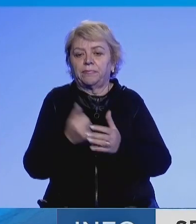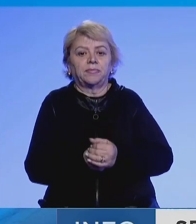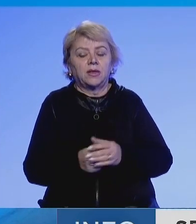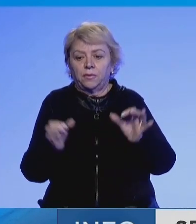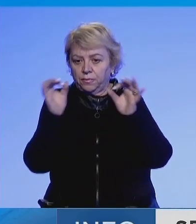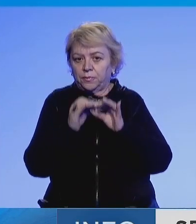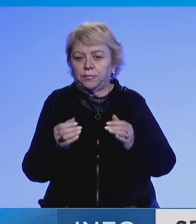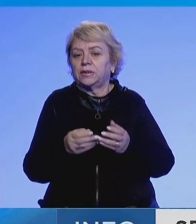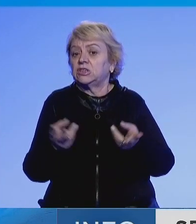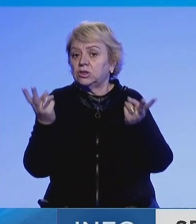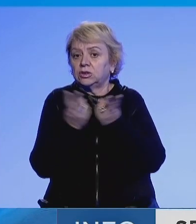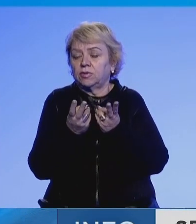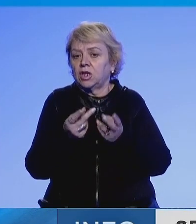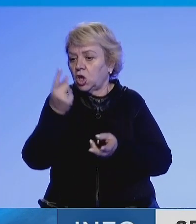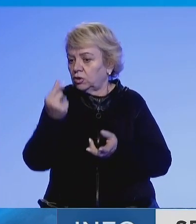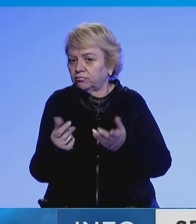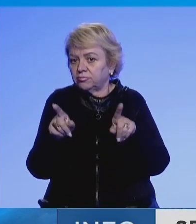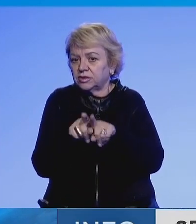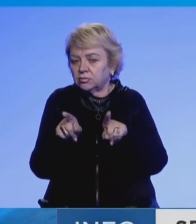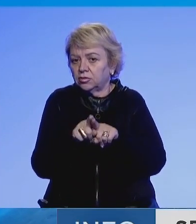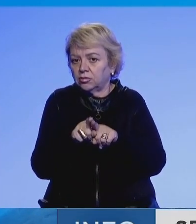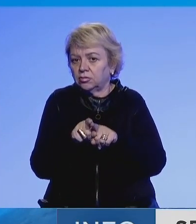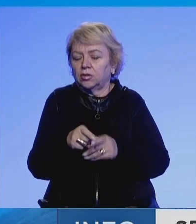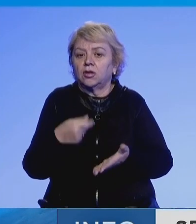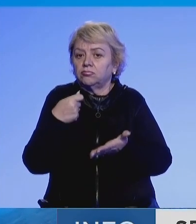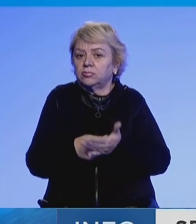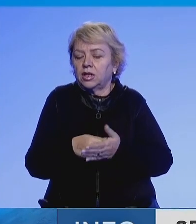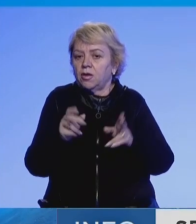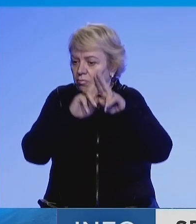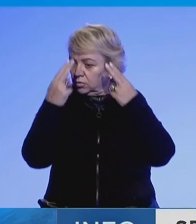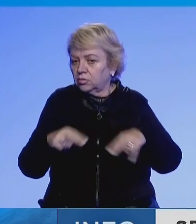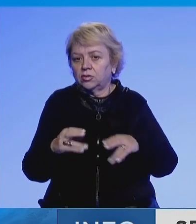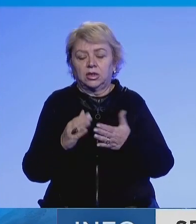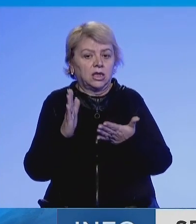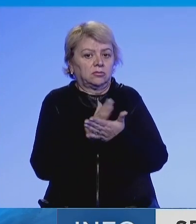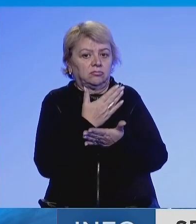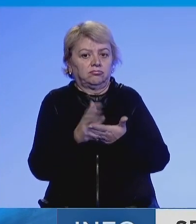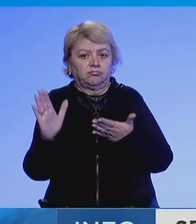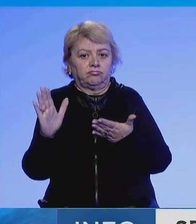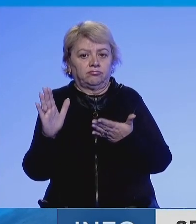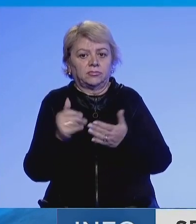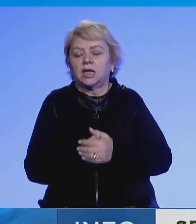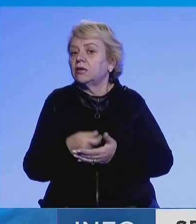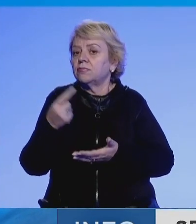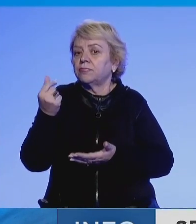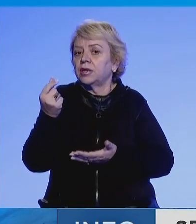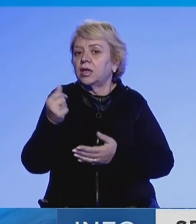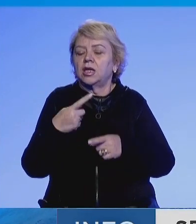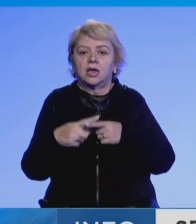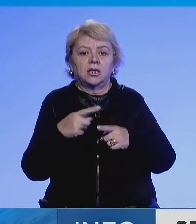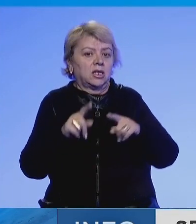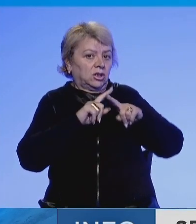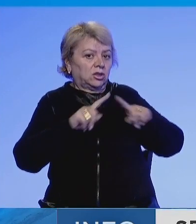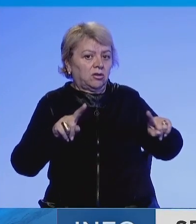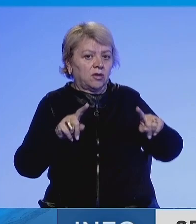mos përstatje të qmimeve vendore me levizjet e mdha të qmimeve në tregun botror, dalim të pajustifikueshme të qmimeve e në rastet të